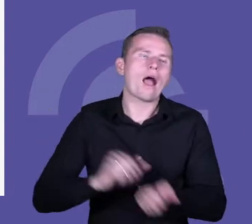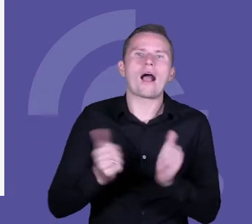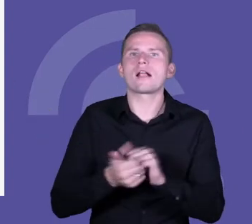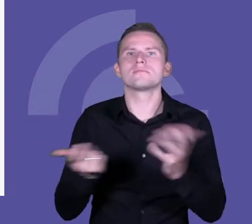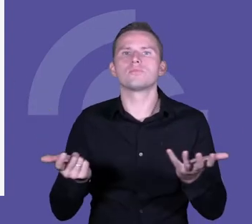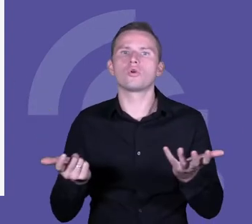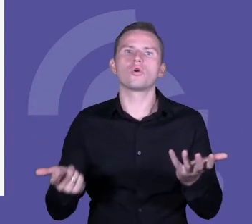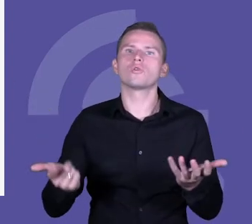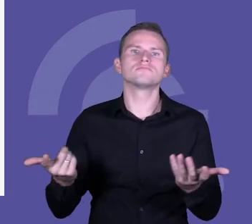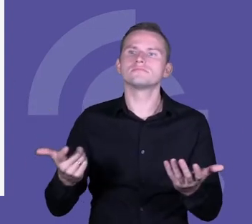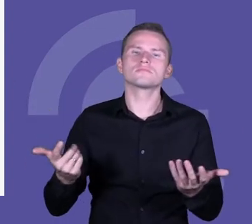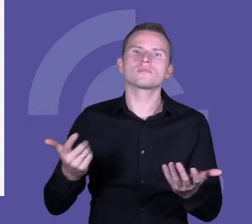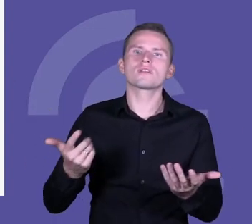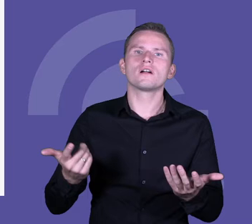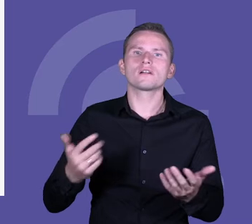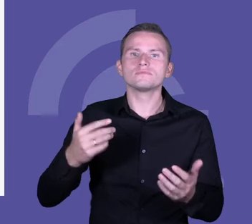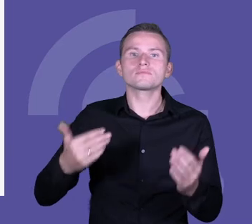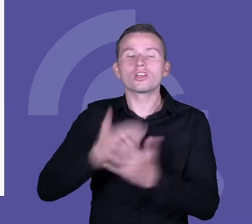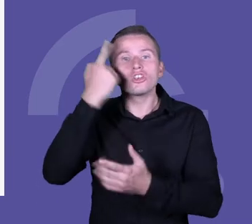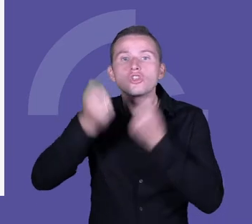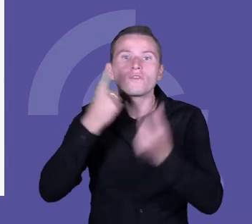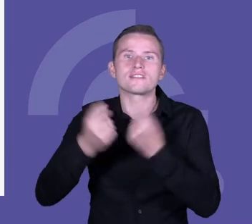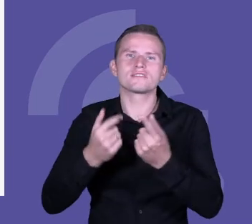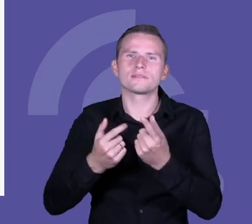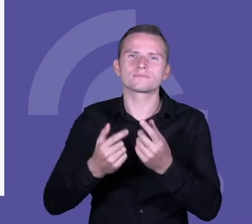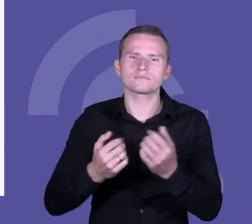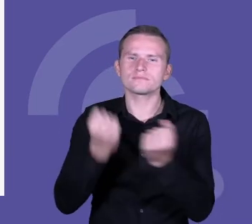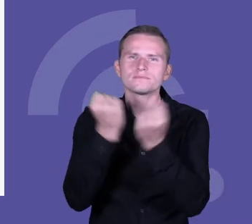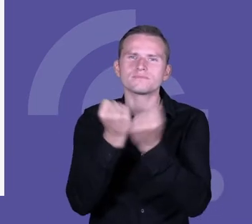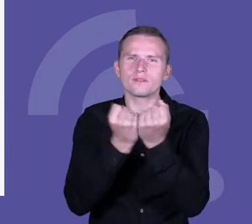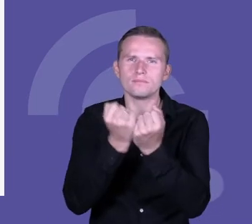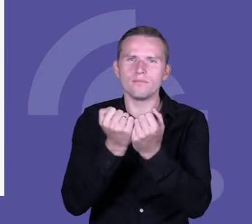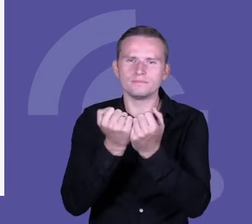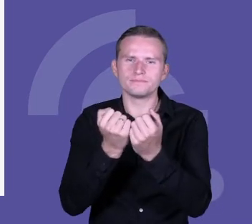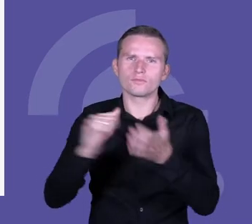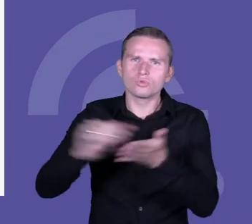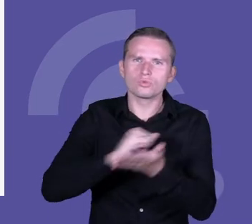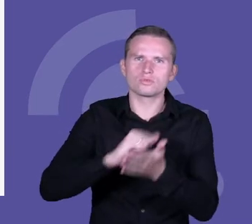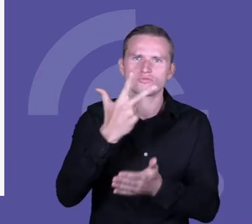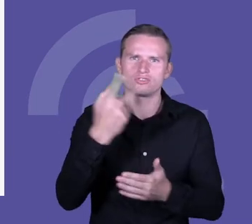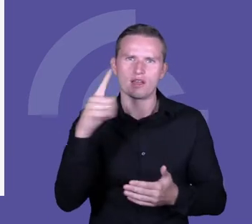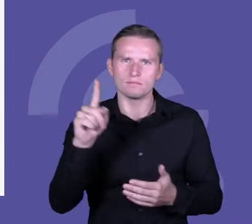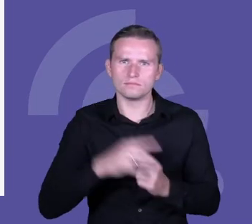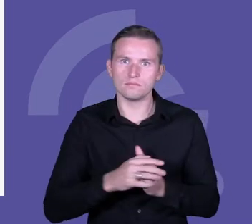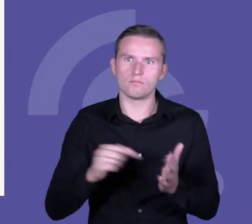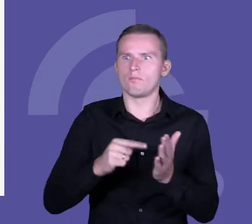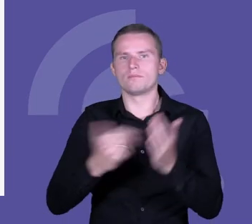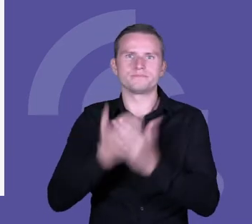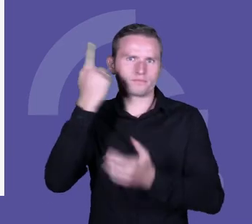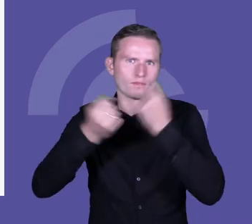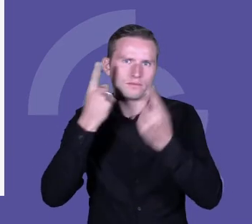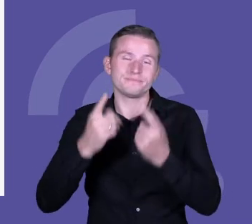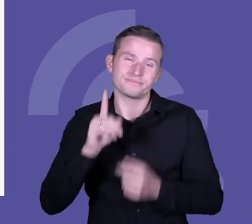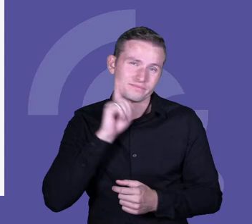3D. To jest innowacyjna, jak będzie to zastosowane. Natomiast zobaczcie Państwo, że to tak wcale nie musi być i może tak być, że w niektórych